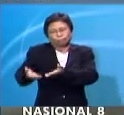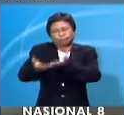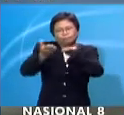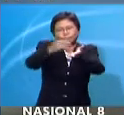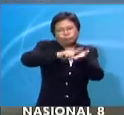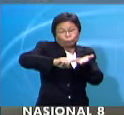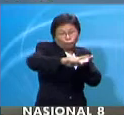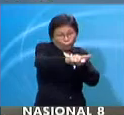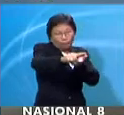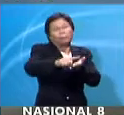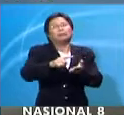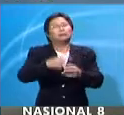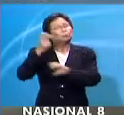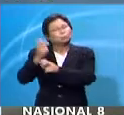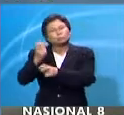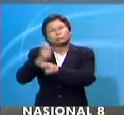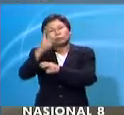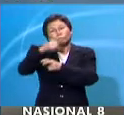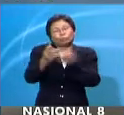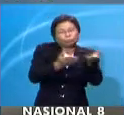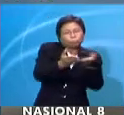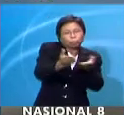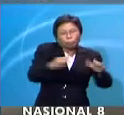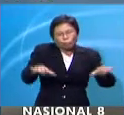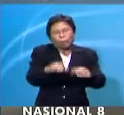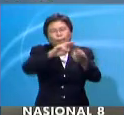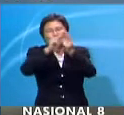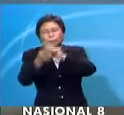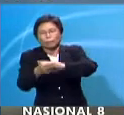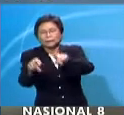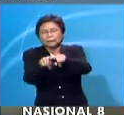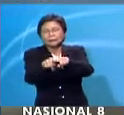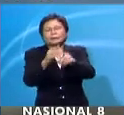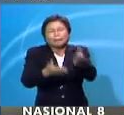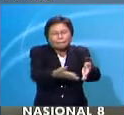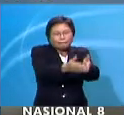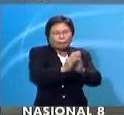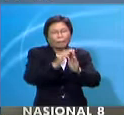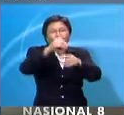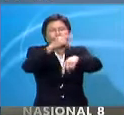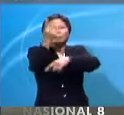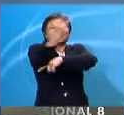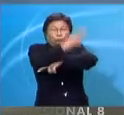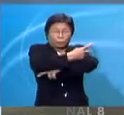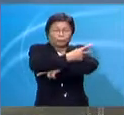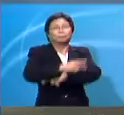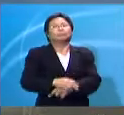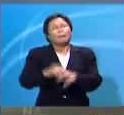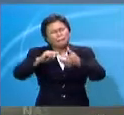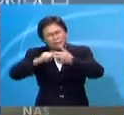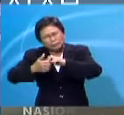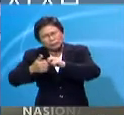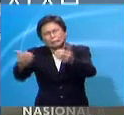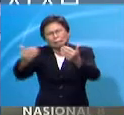depan. pun begitu agak mustahil untuk pembekal perkhidmatan melaksanakan perubahan seperti yang diminta dalam masa dua hari. Masalah untuk